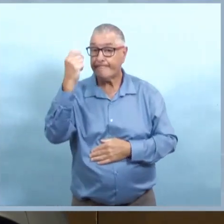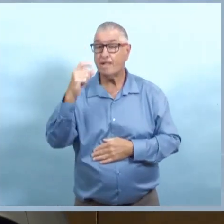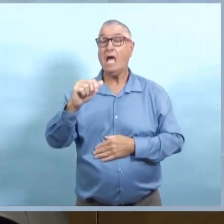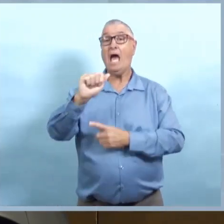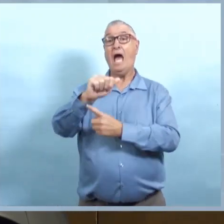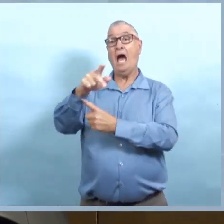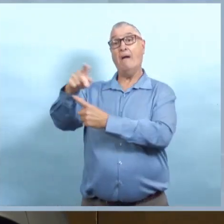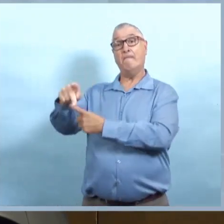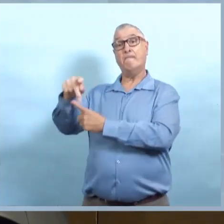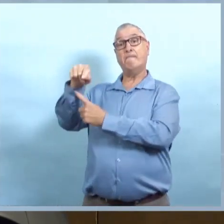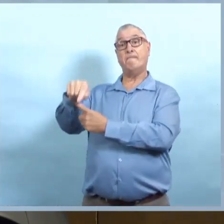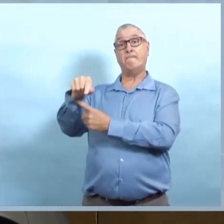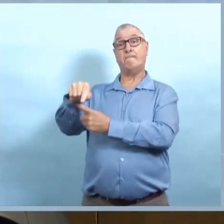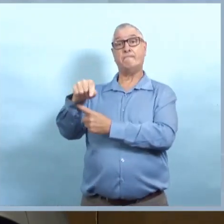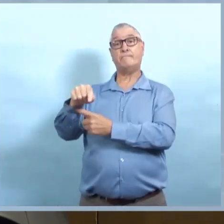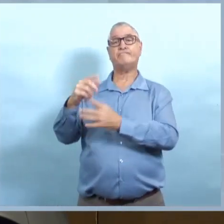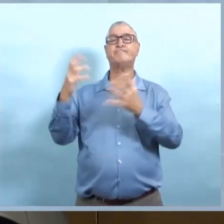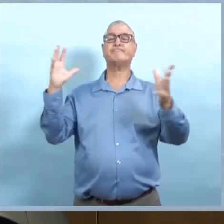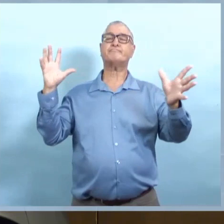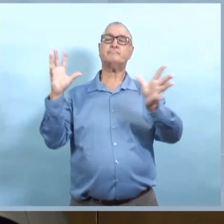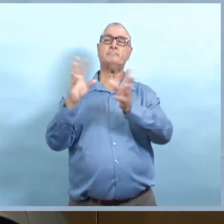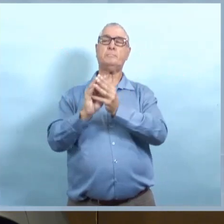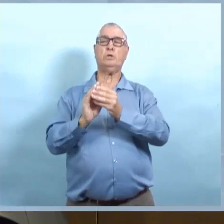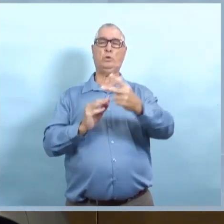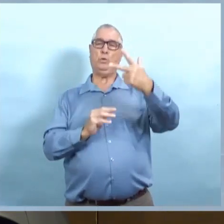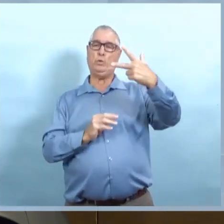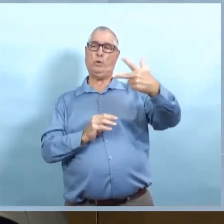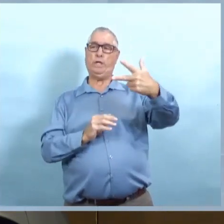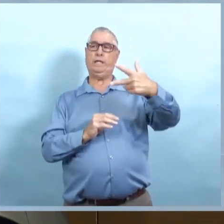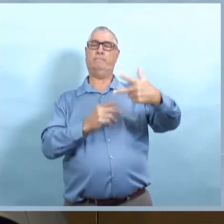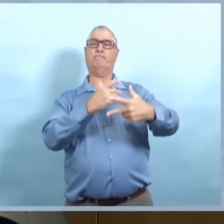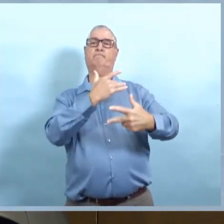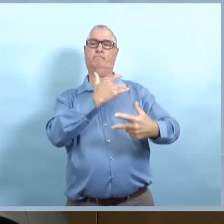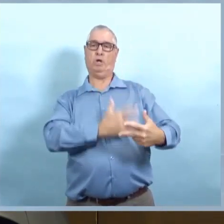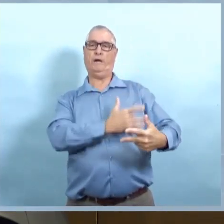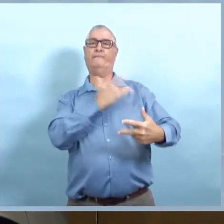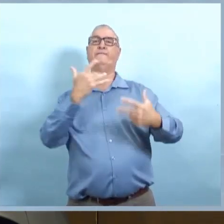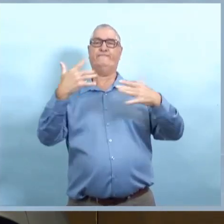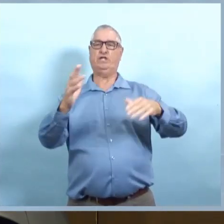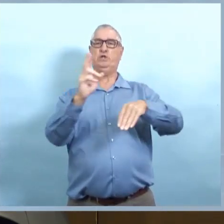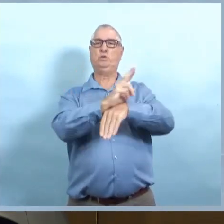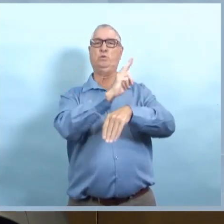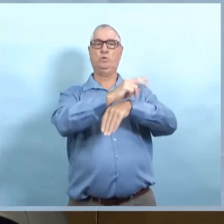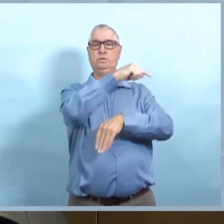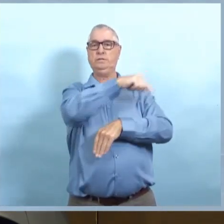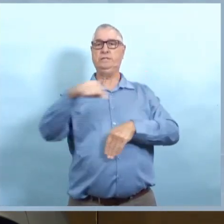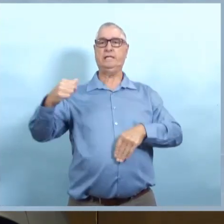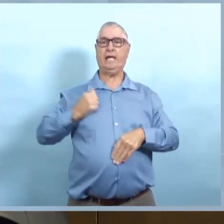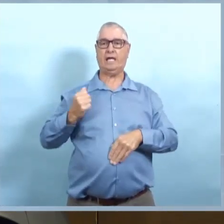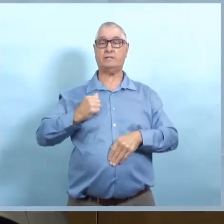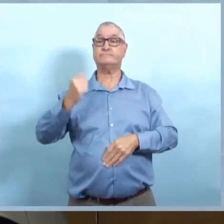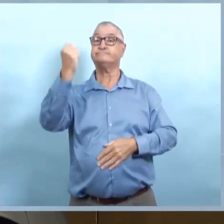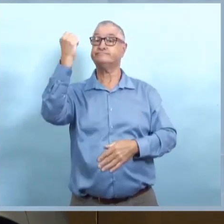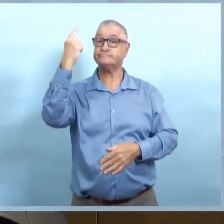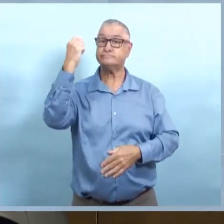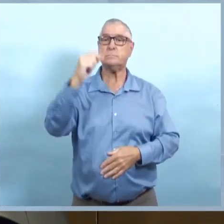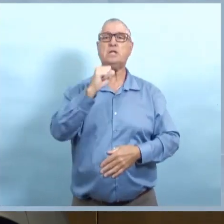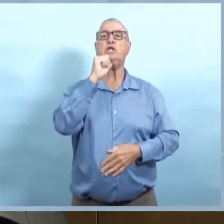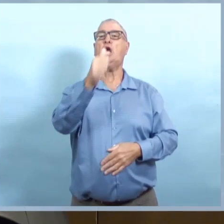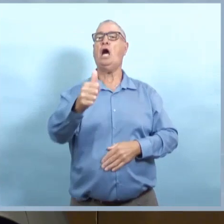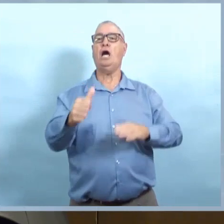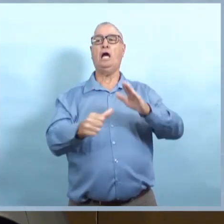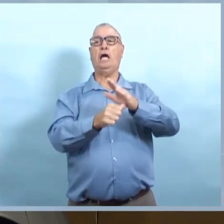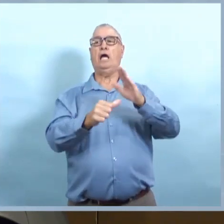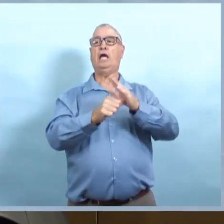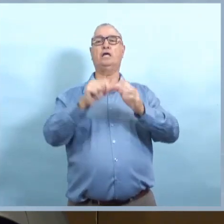pour faire en sorte que l'application soit offerte et qu'elle fonctionne avec nos systèmes et nos alertes, mais les gens doivent savoir